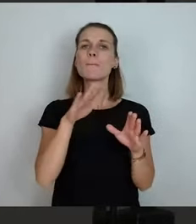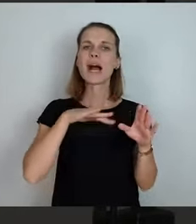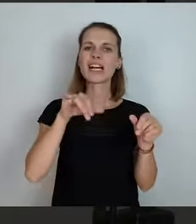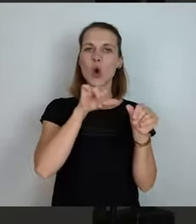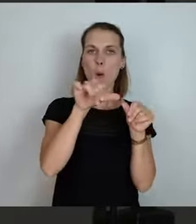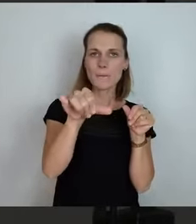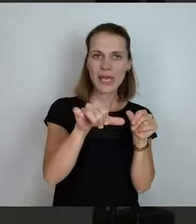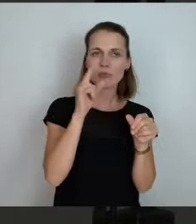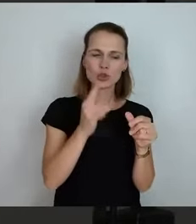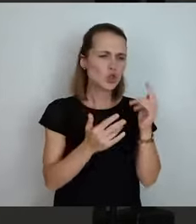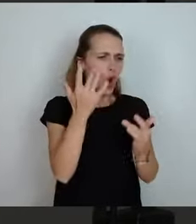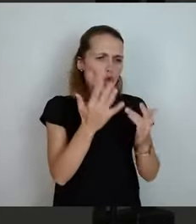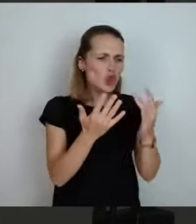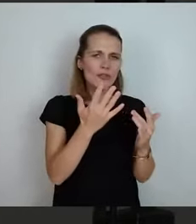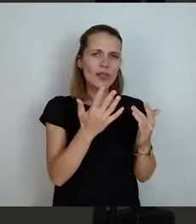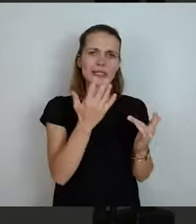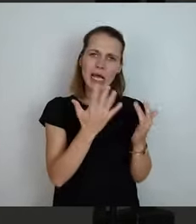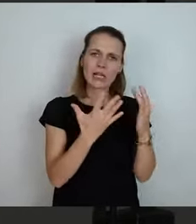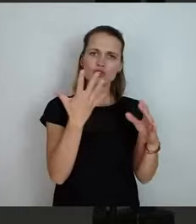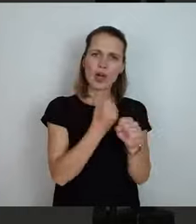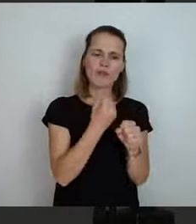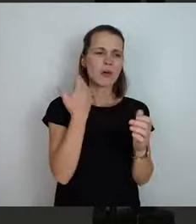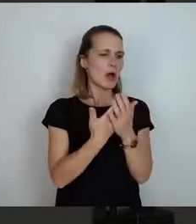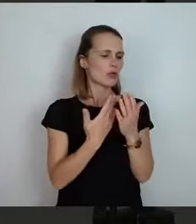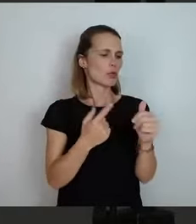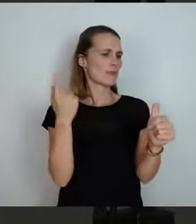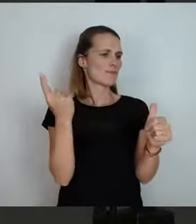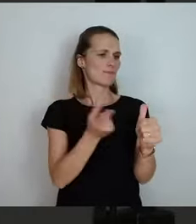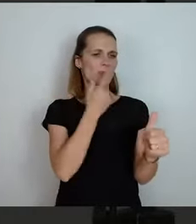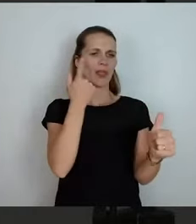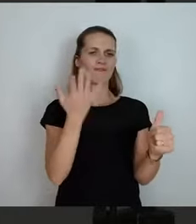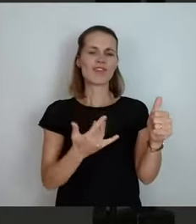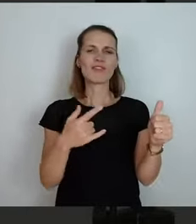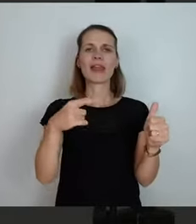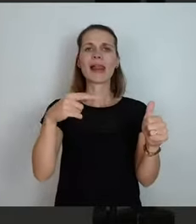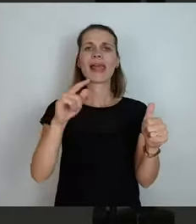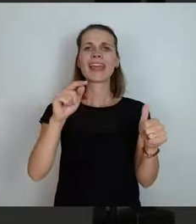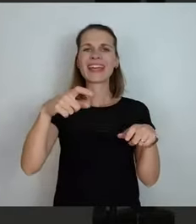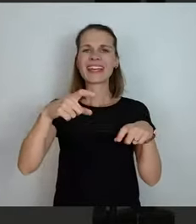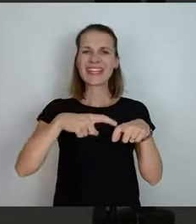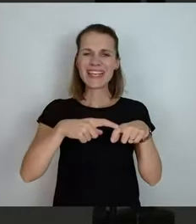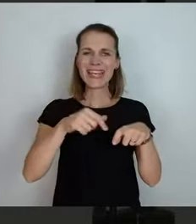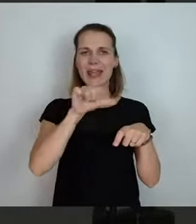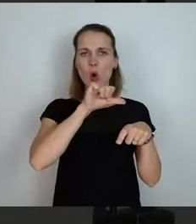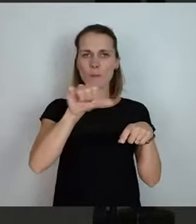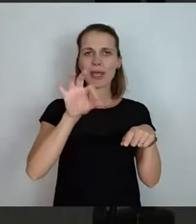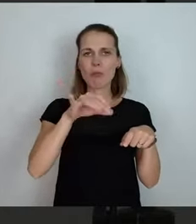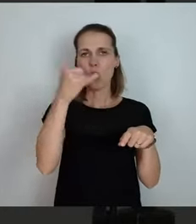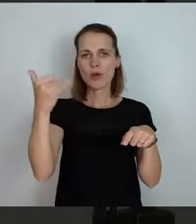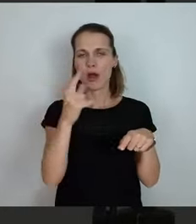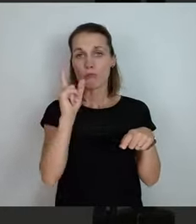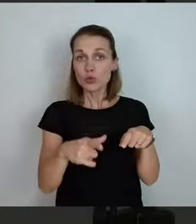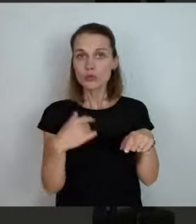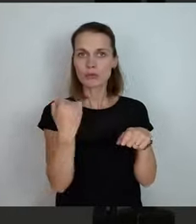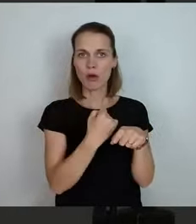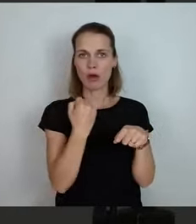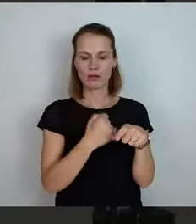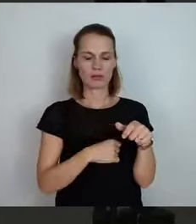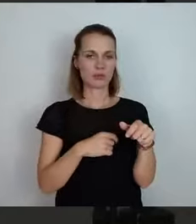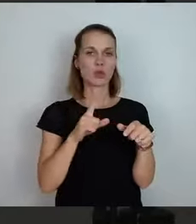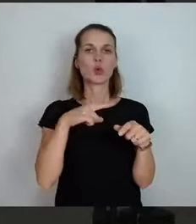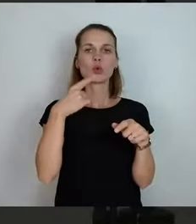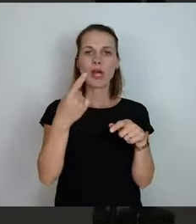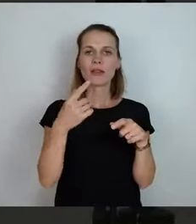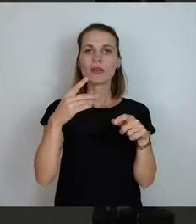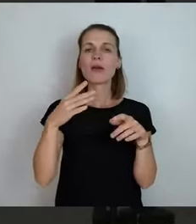Sie kriegen genau vorgeschrieben, wie viele Knieoperationen Sie im Jahr machen müssen, um die